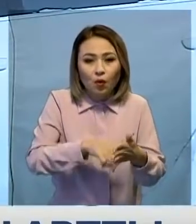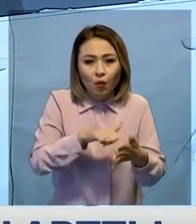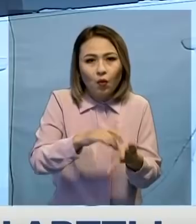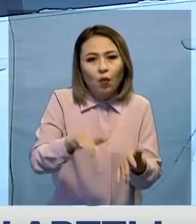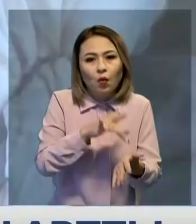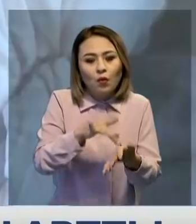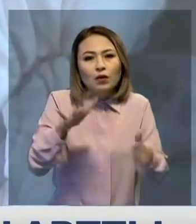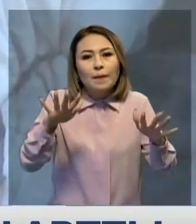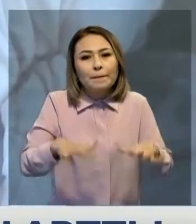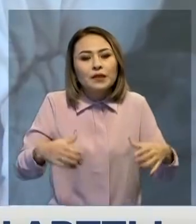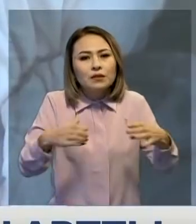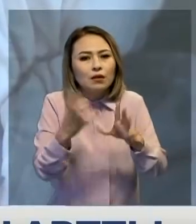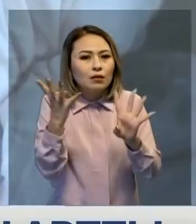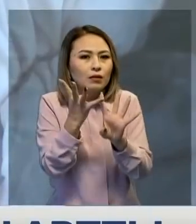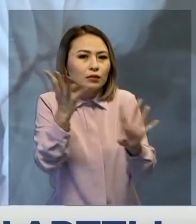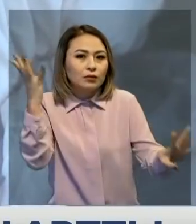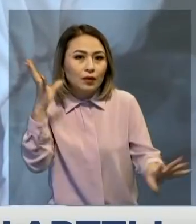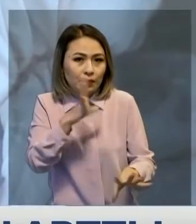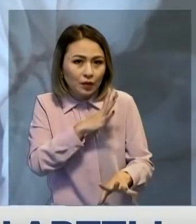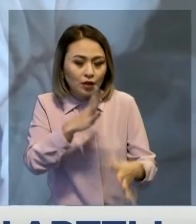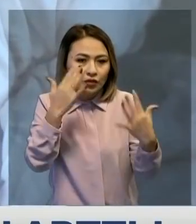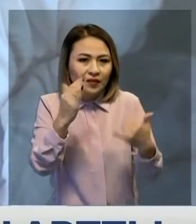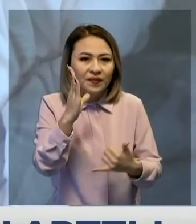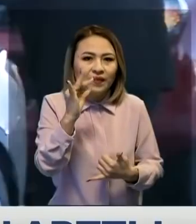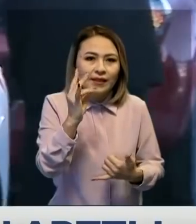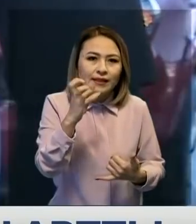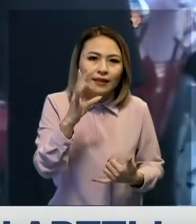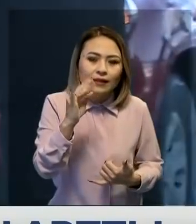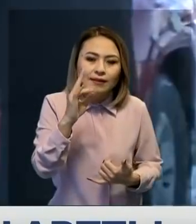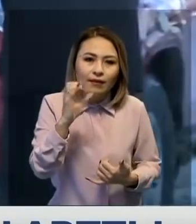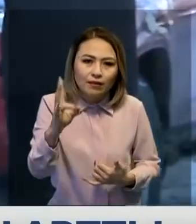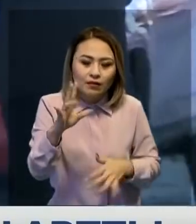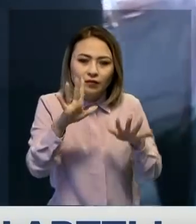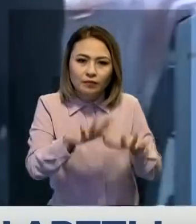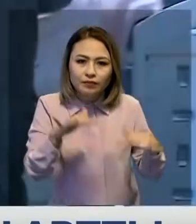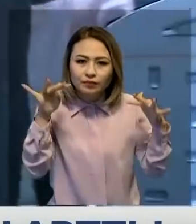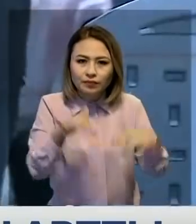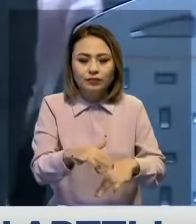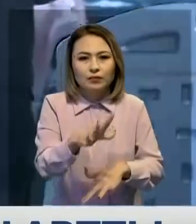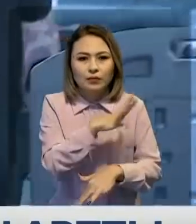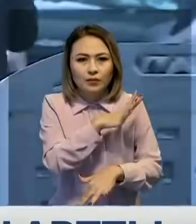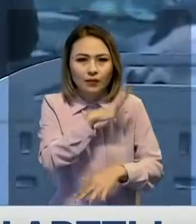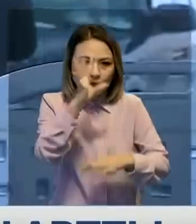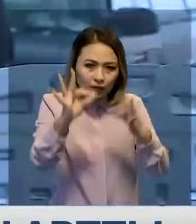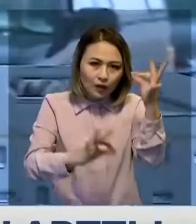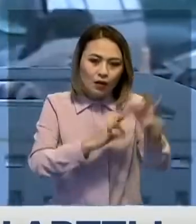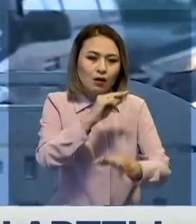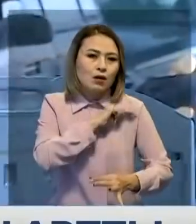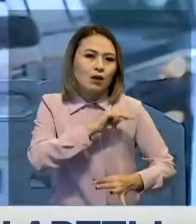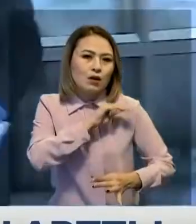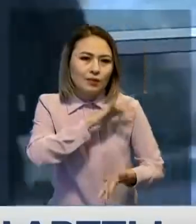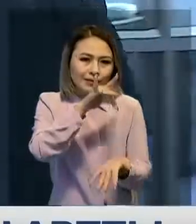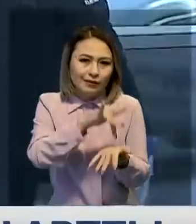тапсыру орындарында ұзын-сонар кезек байда болған. Висконсин штатының орталғы Милуокия шақарында тіпті тәуілік бойы жұмыс тетін